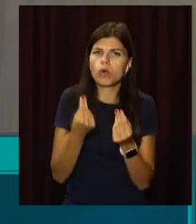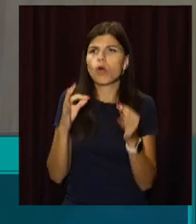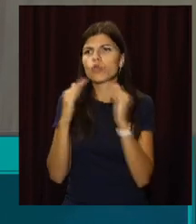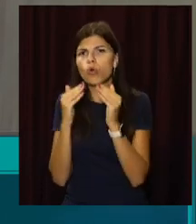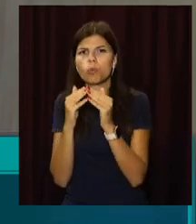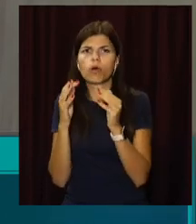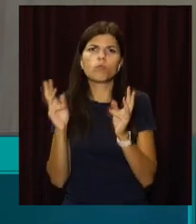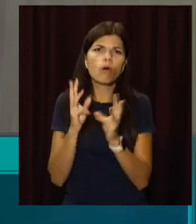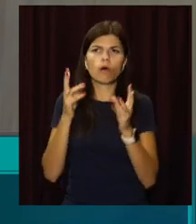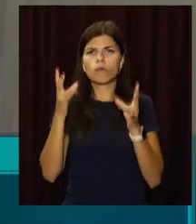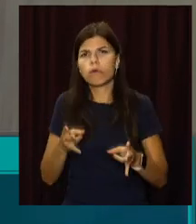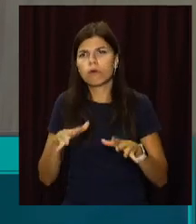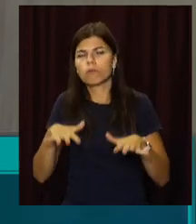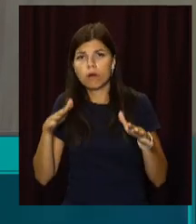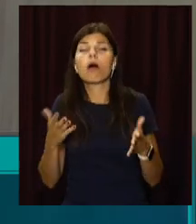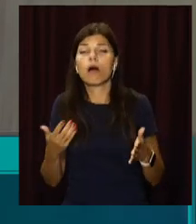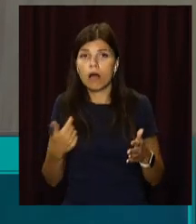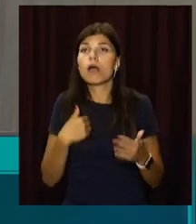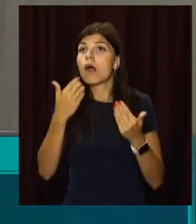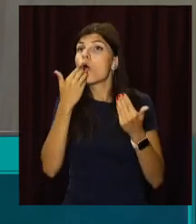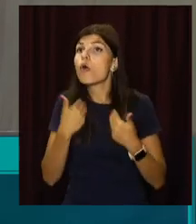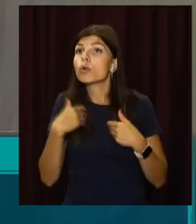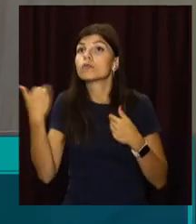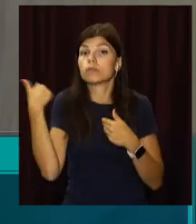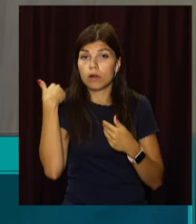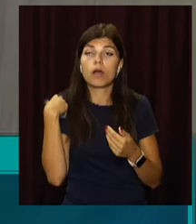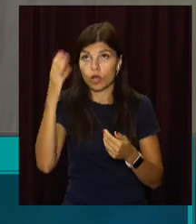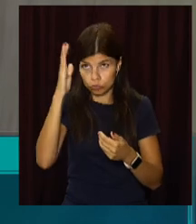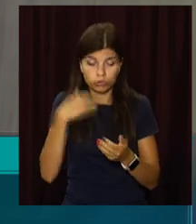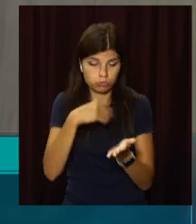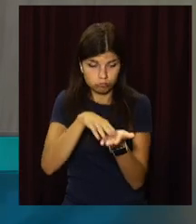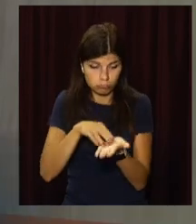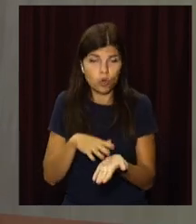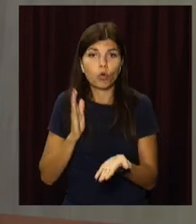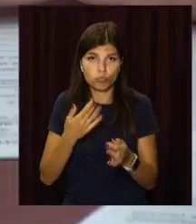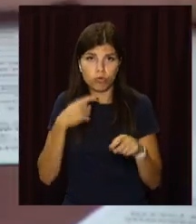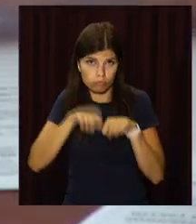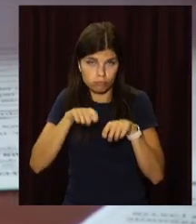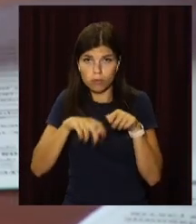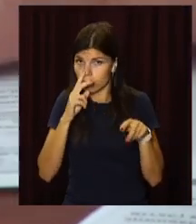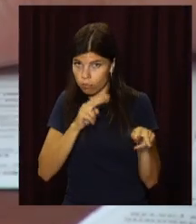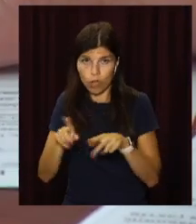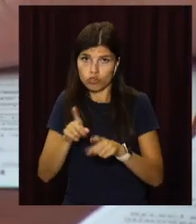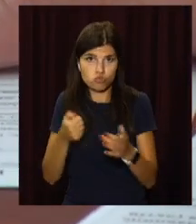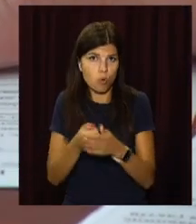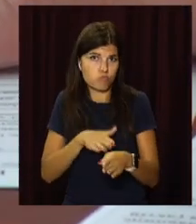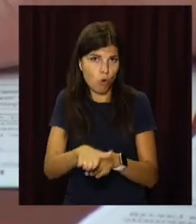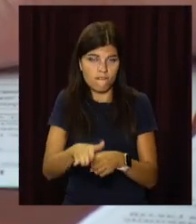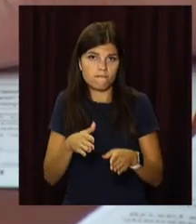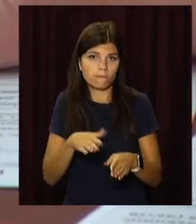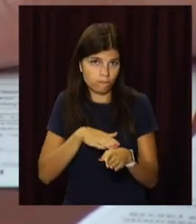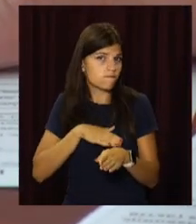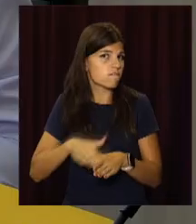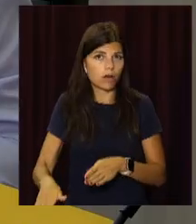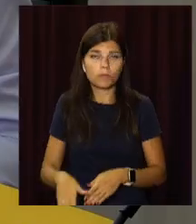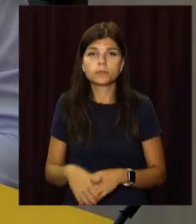завжди, я записав кожне звернення і буду контролювати доповну його виконання. Особистий прийом мешканців мер